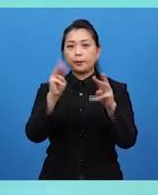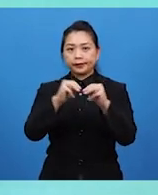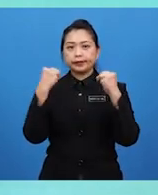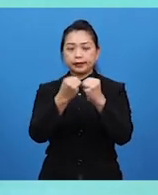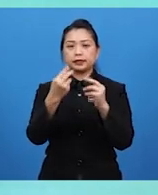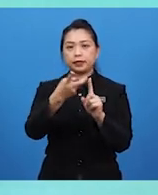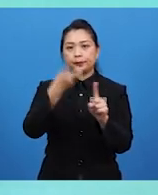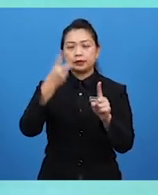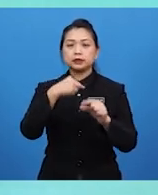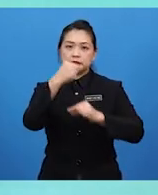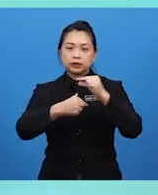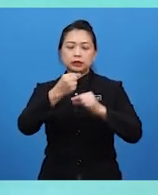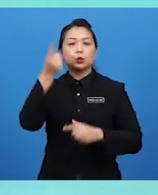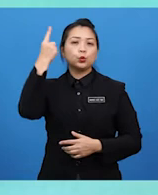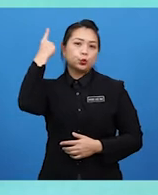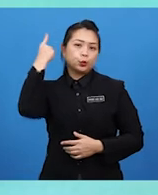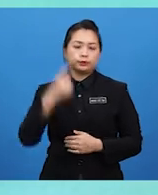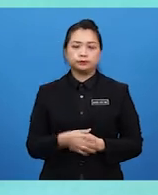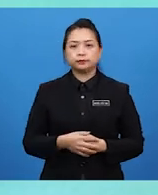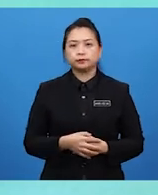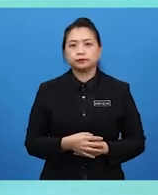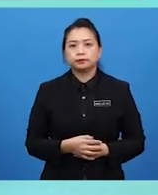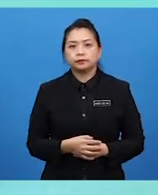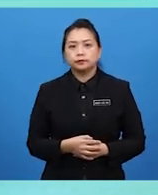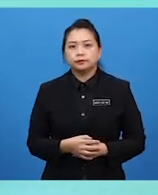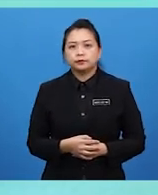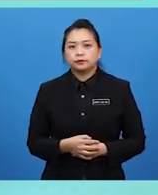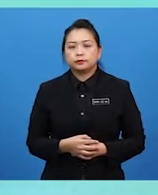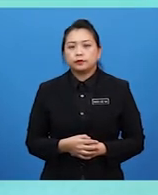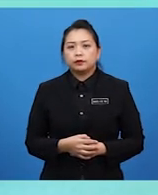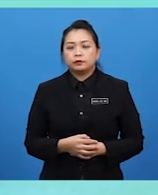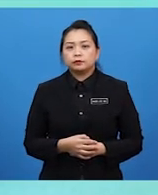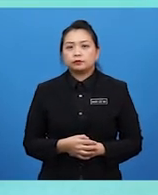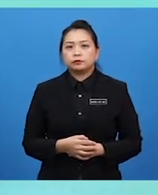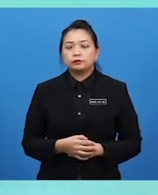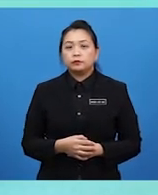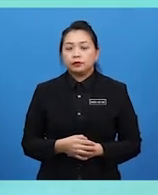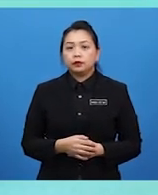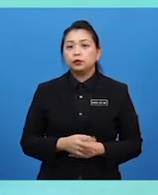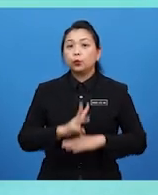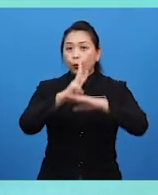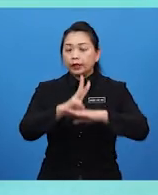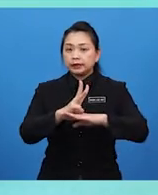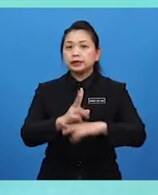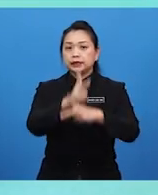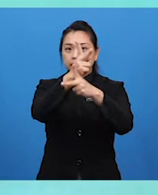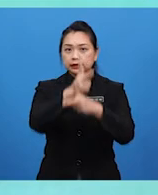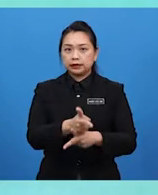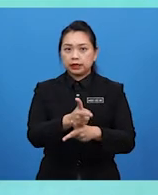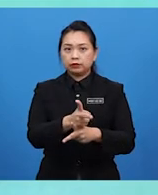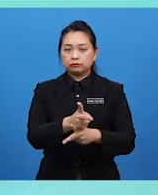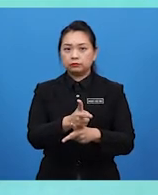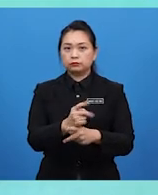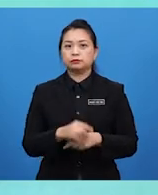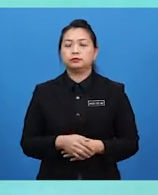daripada generasi yang dulu-dulu. Jadi maksudnya warisan ketara ialah warisan yang kekal. Betul tak, Cikgu Doys? Ya.